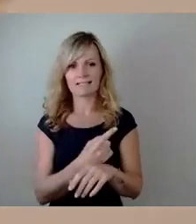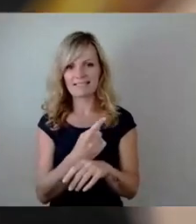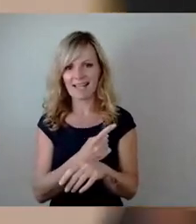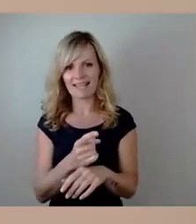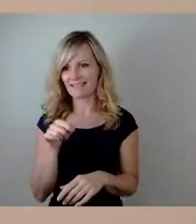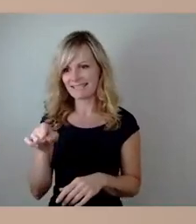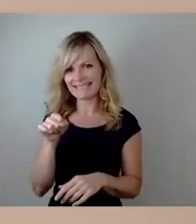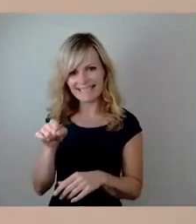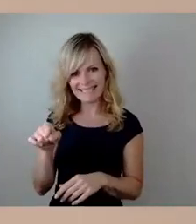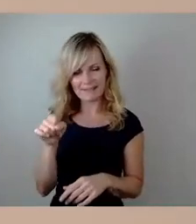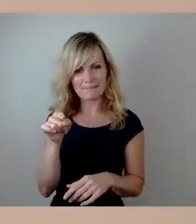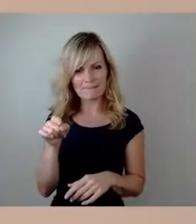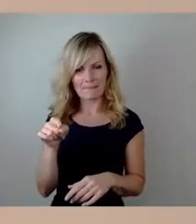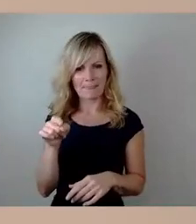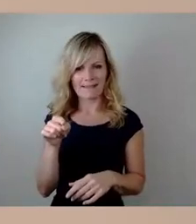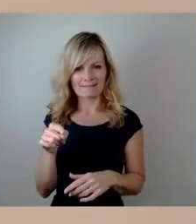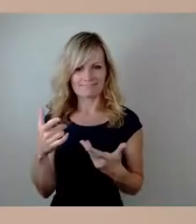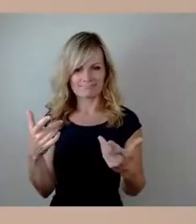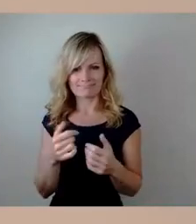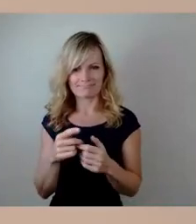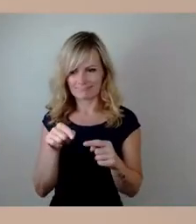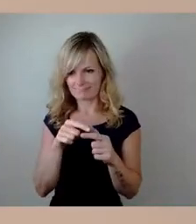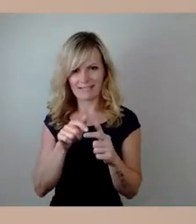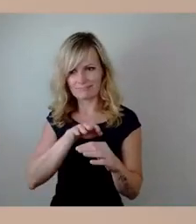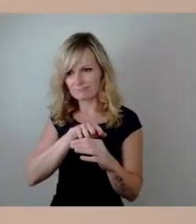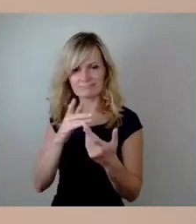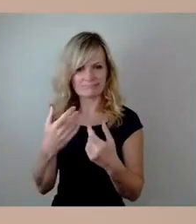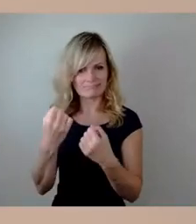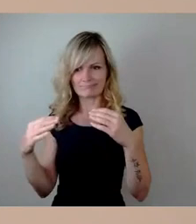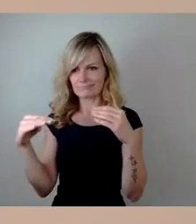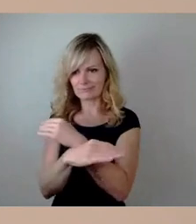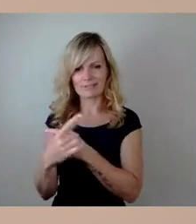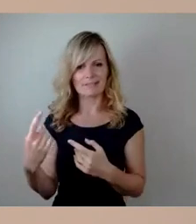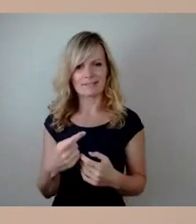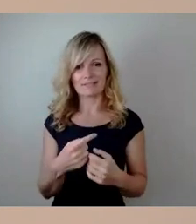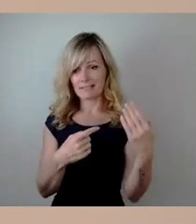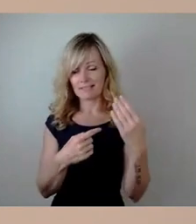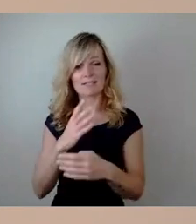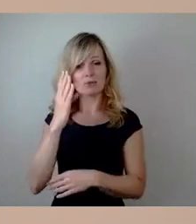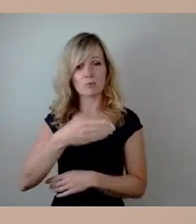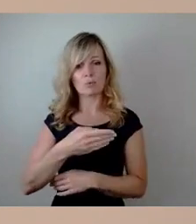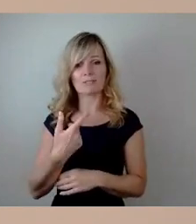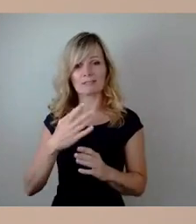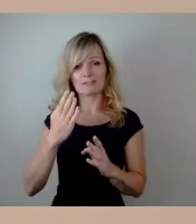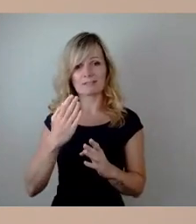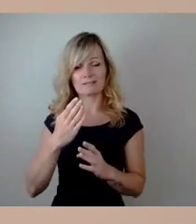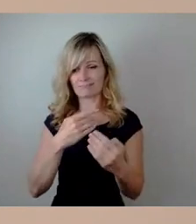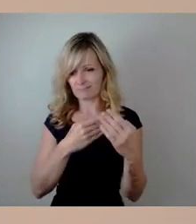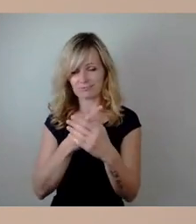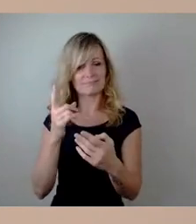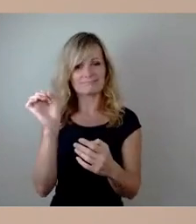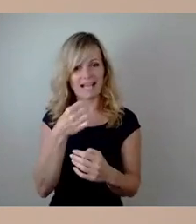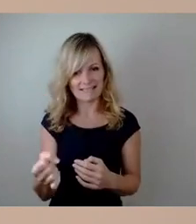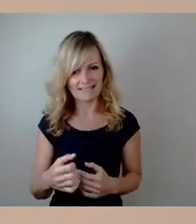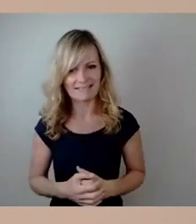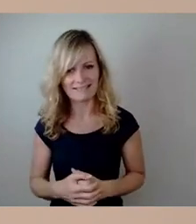Verkehrsführung in Nord-Süd-Richtung über diesen Verkehrszug haben. Das ist